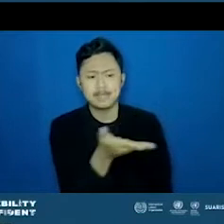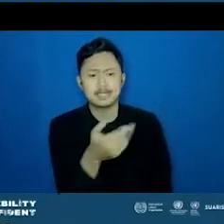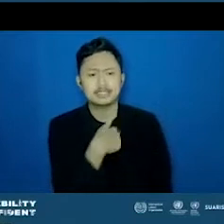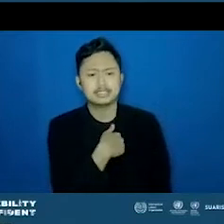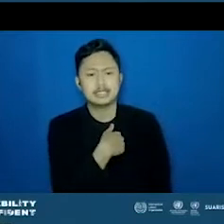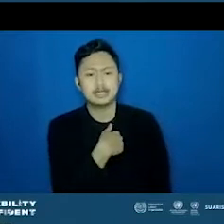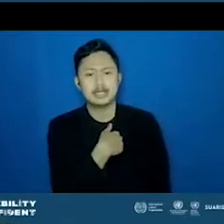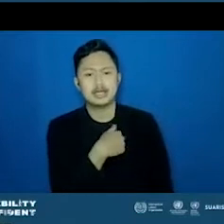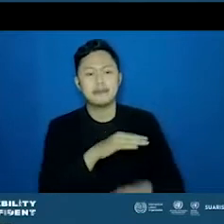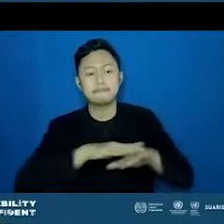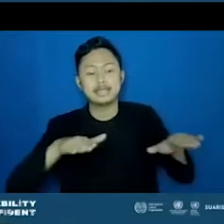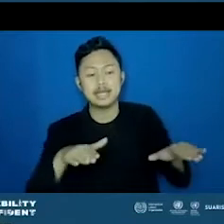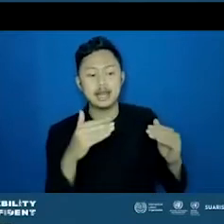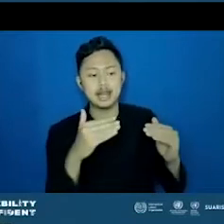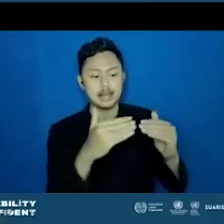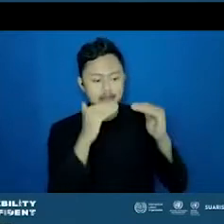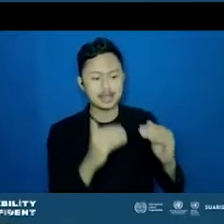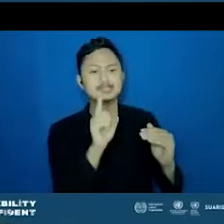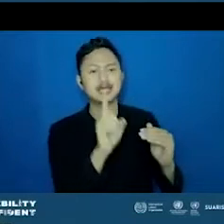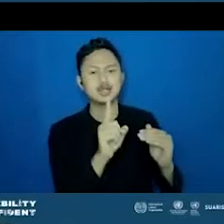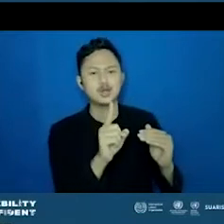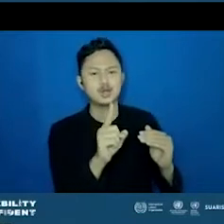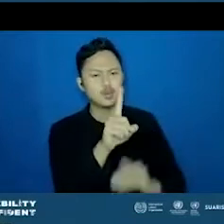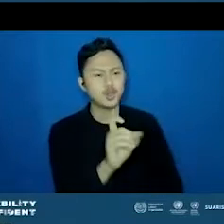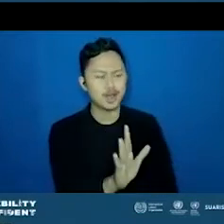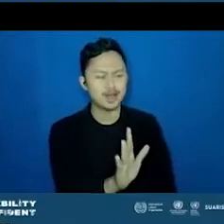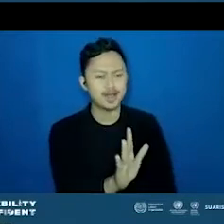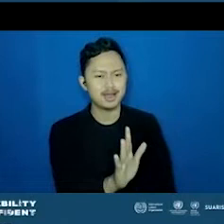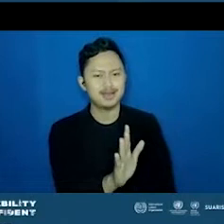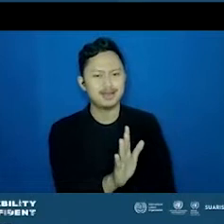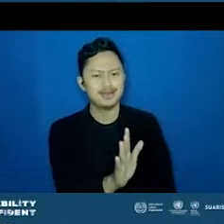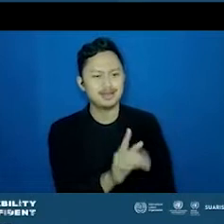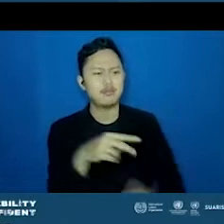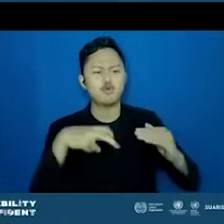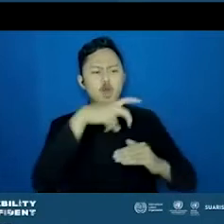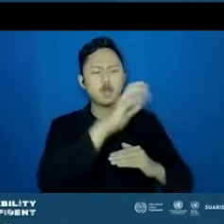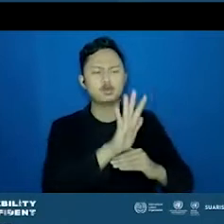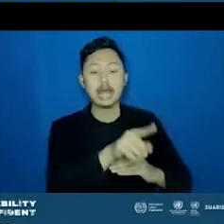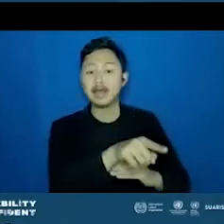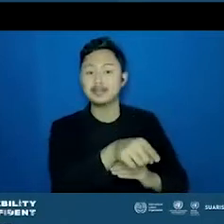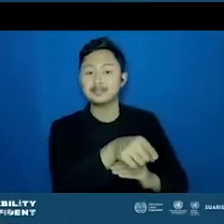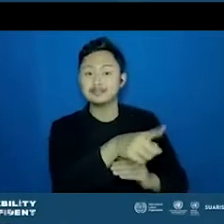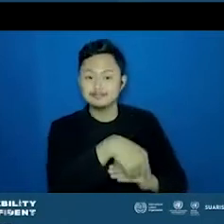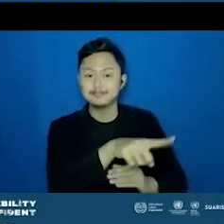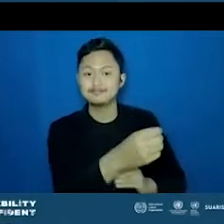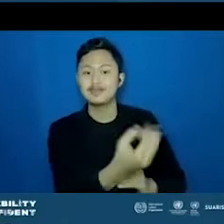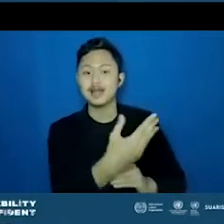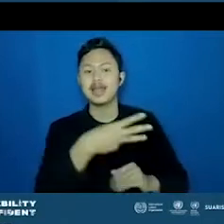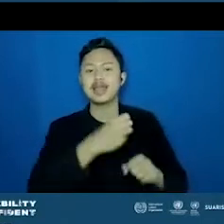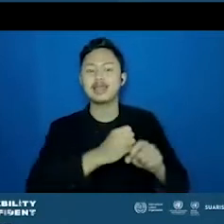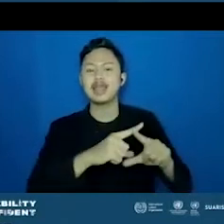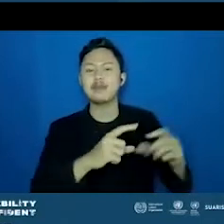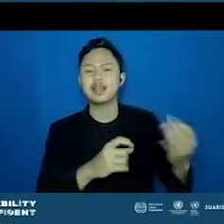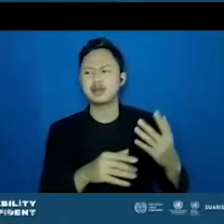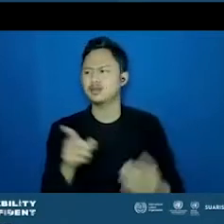menempatkan meja kamu di lantai satu? Jadi enggak perlu naik tangga. Terus pertanyaan dari Ega bertanya bahwa, itu